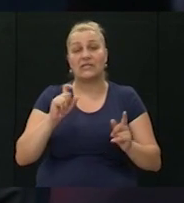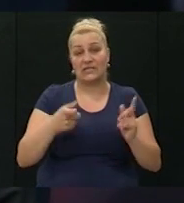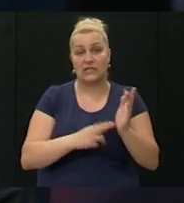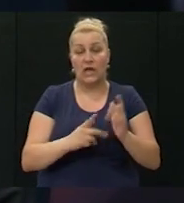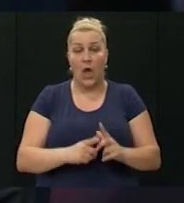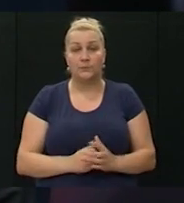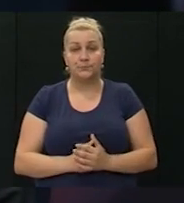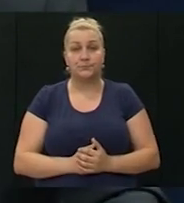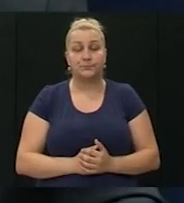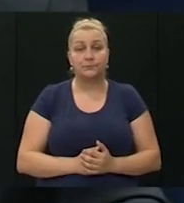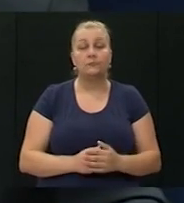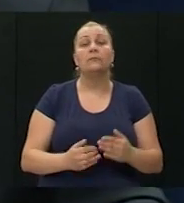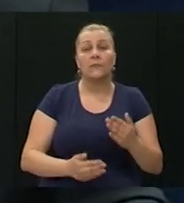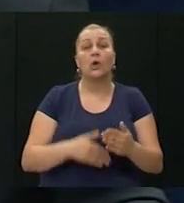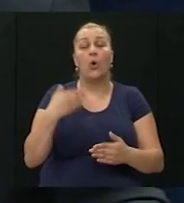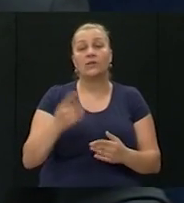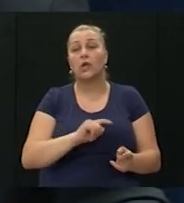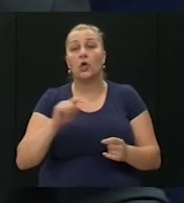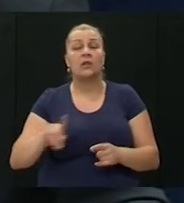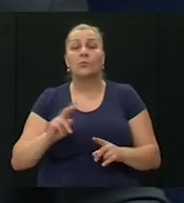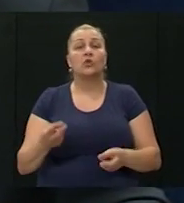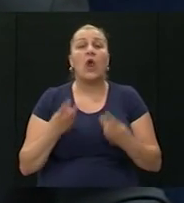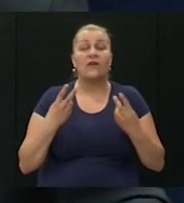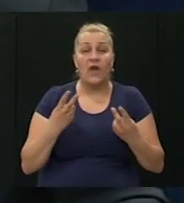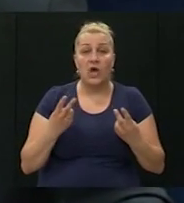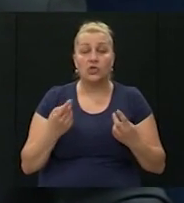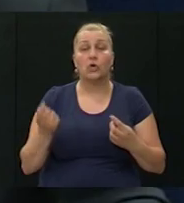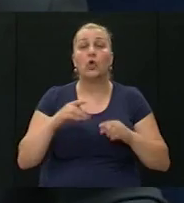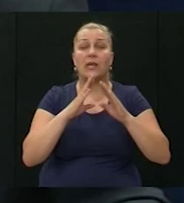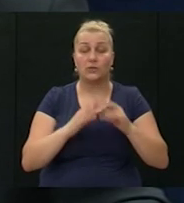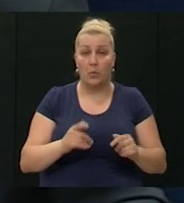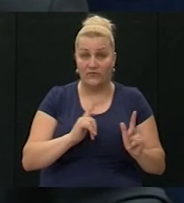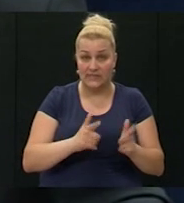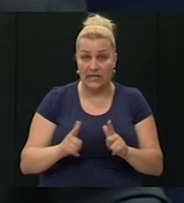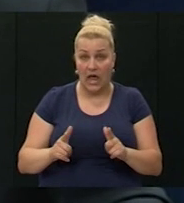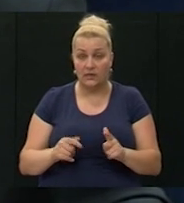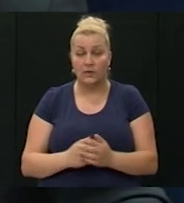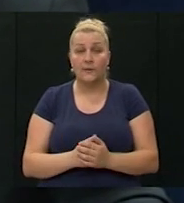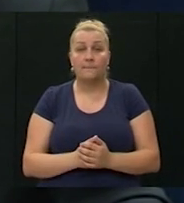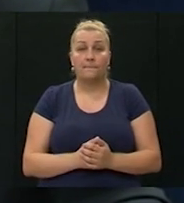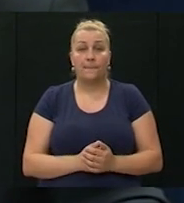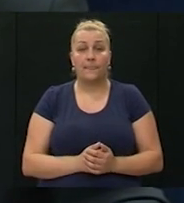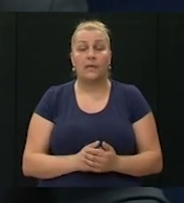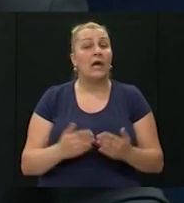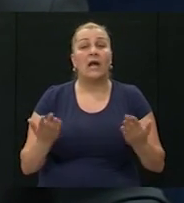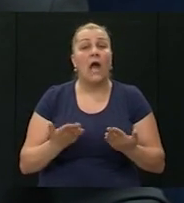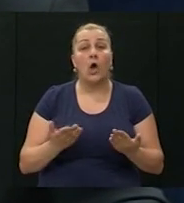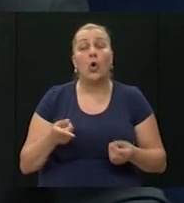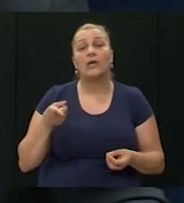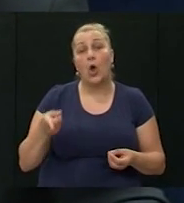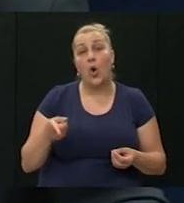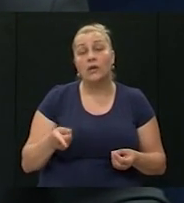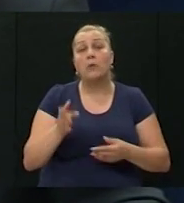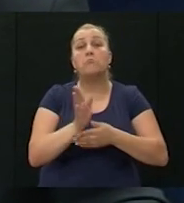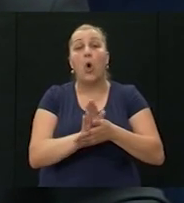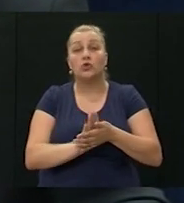iz vojske. Da, i onda dolazimo sad do onog najbitnijega, dolazi domovski rat. Kako je on, što se